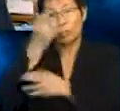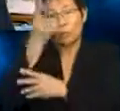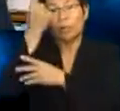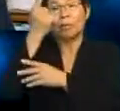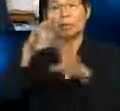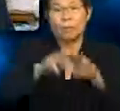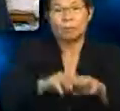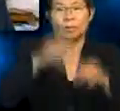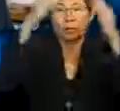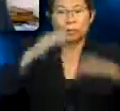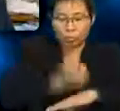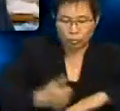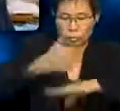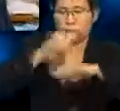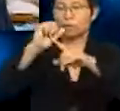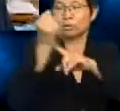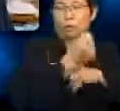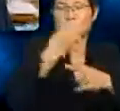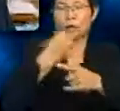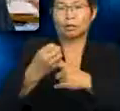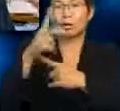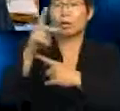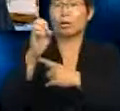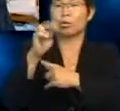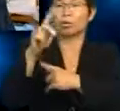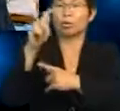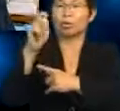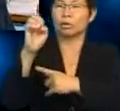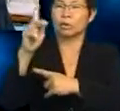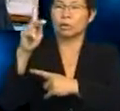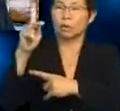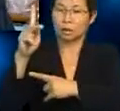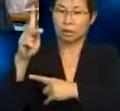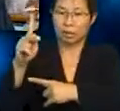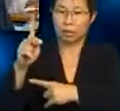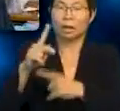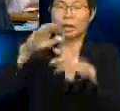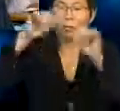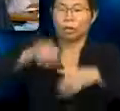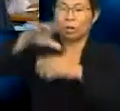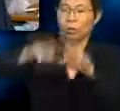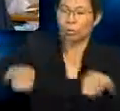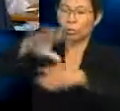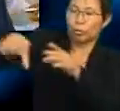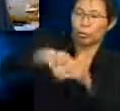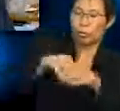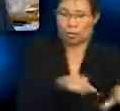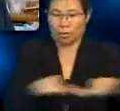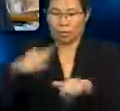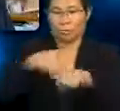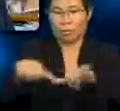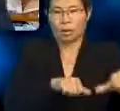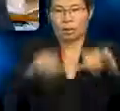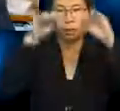Guru mewujudkan situasi Atau konteks Yang membolehkan murid melibatkan diri secara aktif Dalam aktiviti